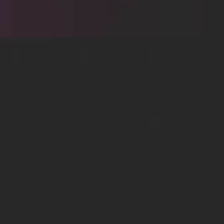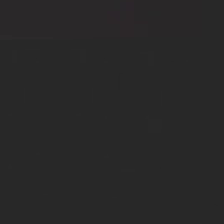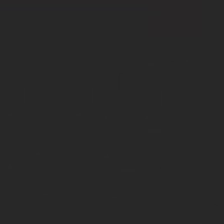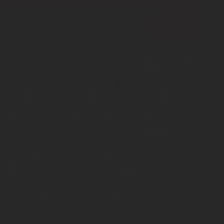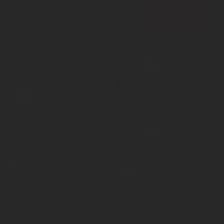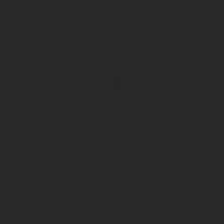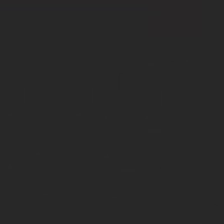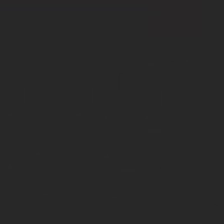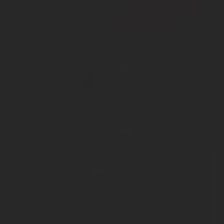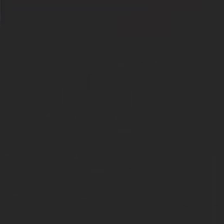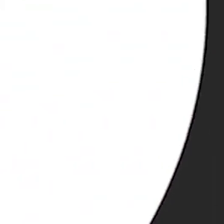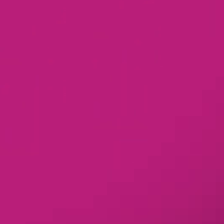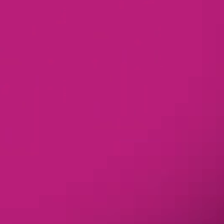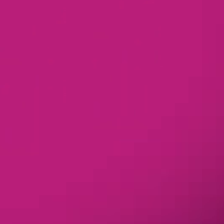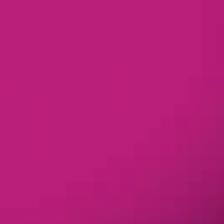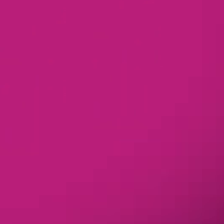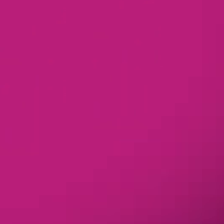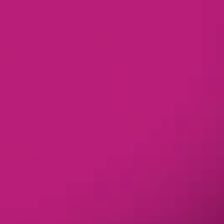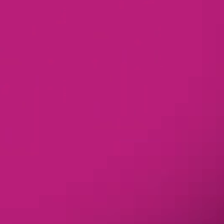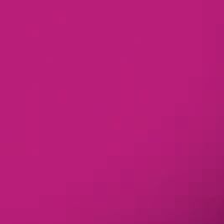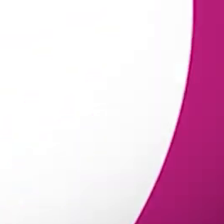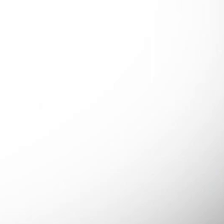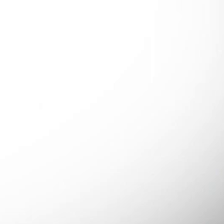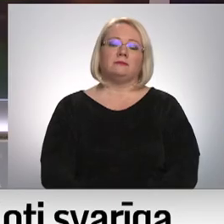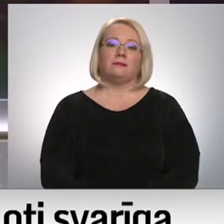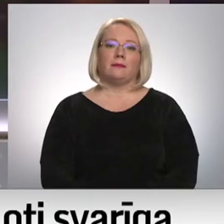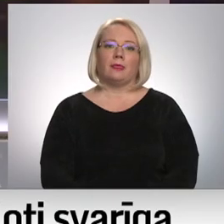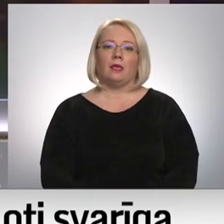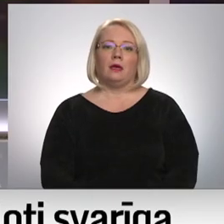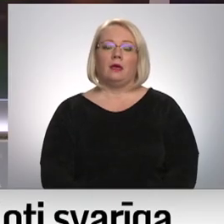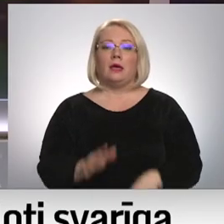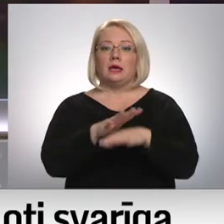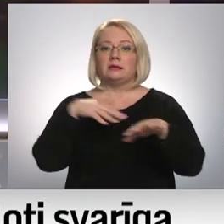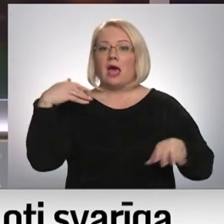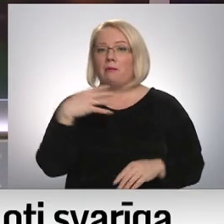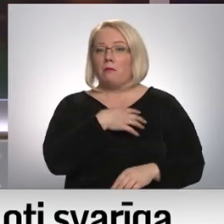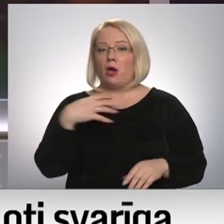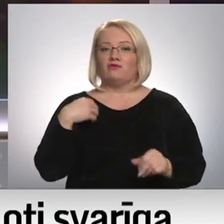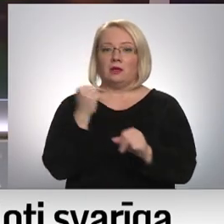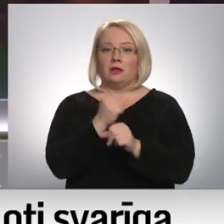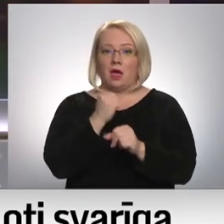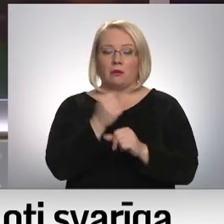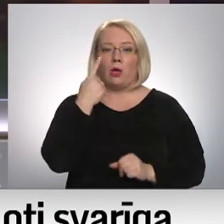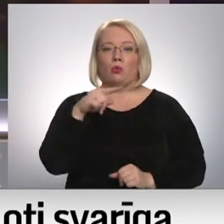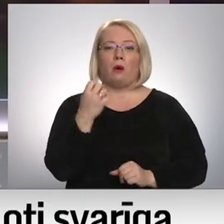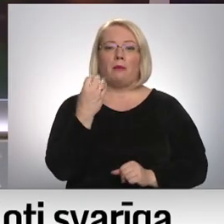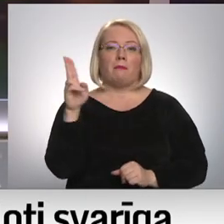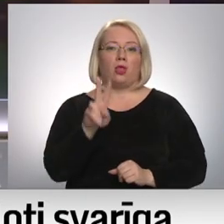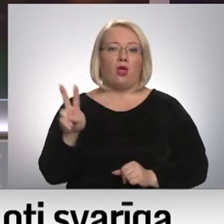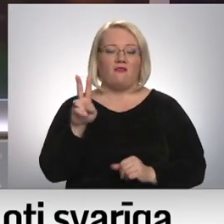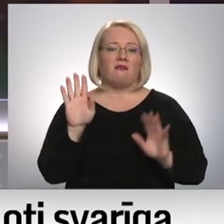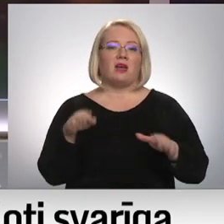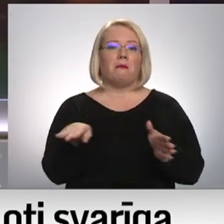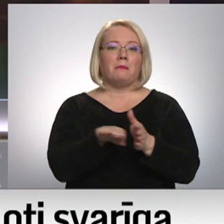Re! Viss ēters ir te! Saimes un pašvaldību darbā no 15. novembra varēs